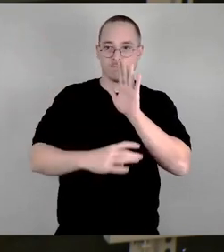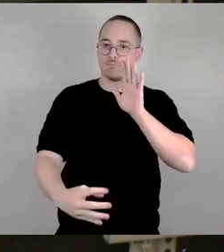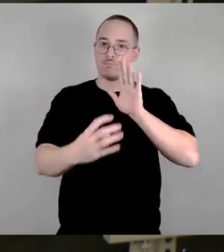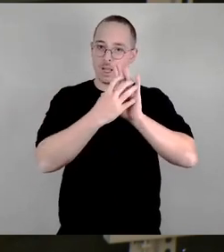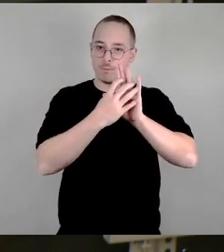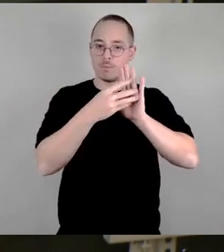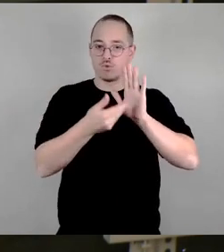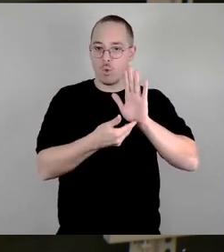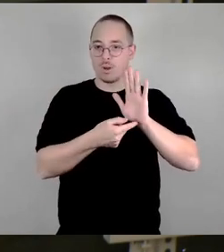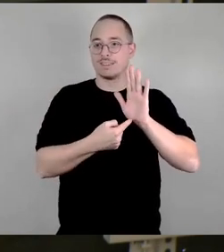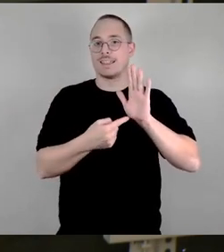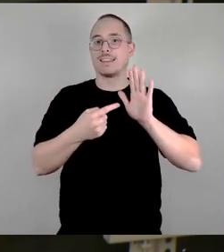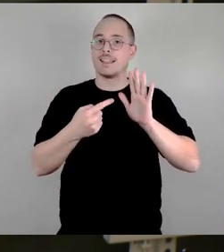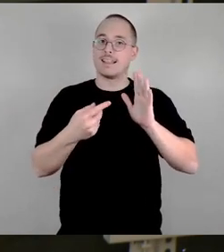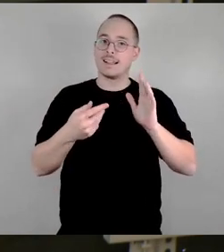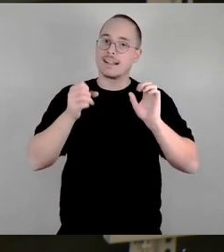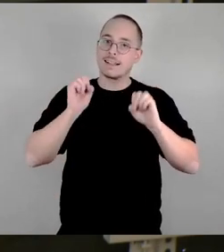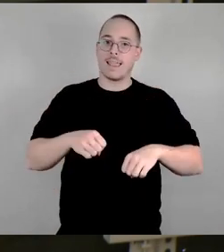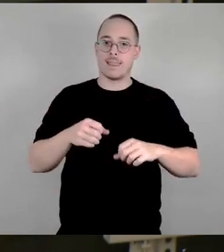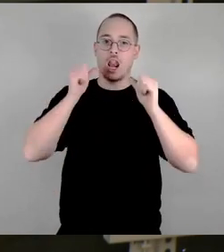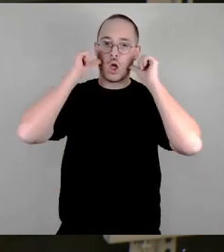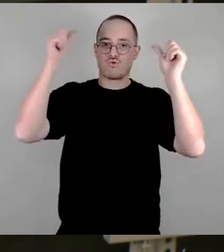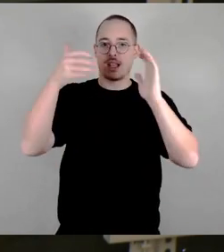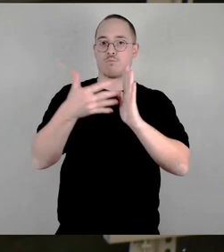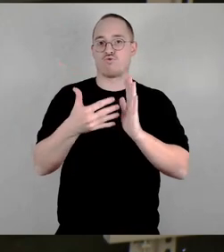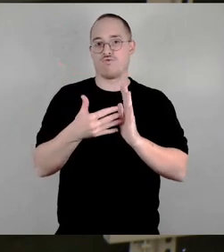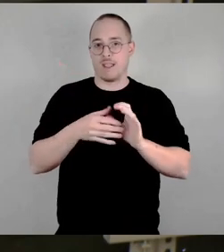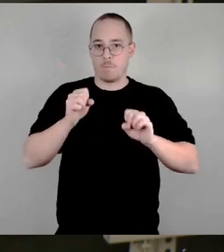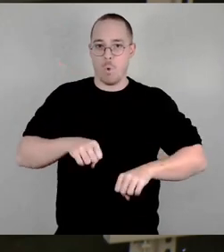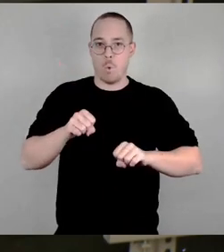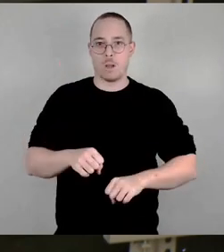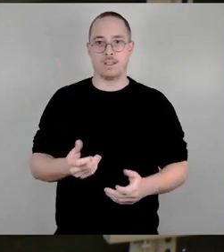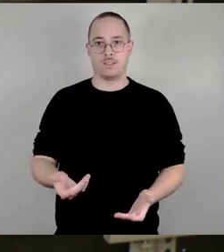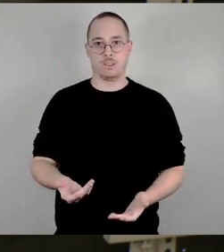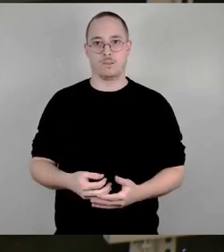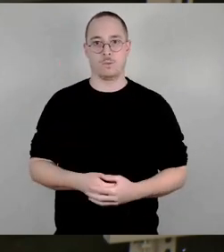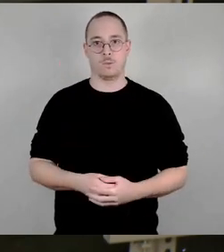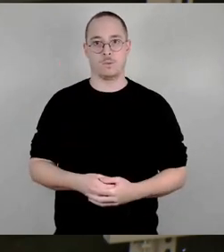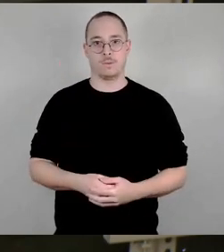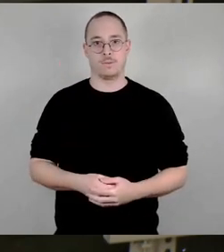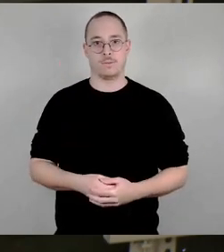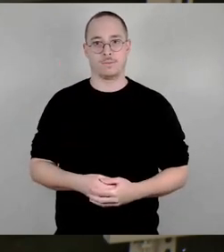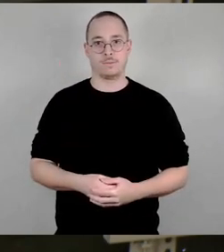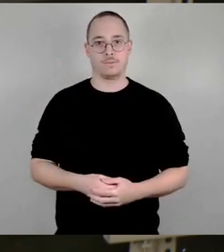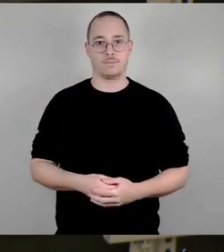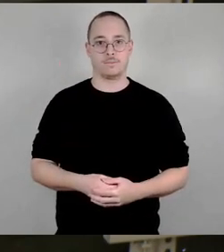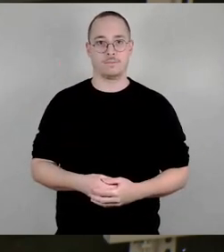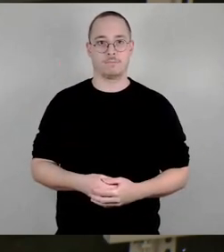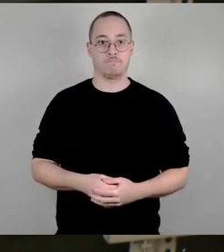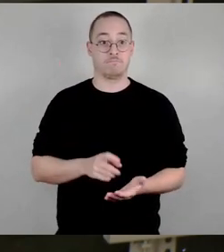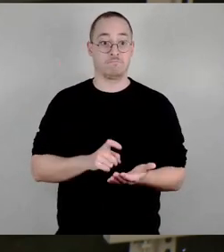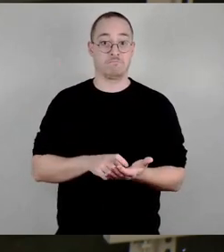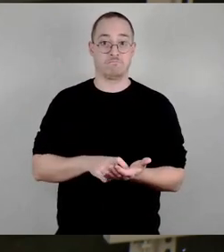einfach möglich ist, weil sonst sind wir ja auch da, muss man ja immer sagen, bei unserem